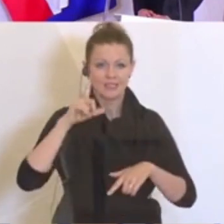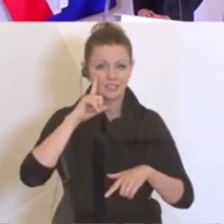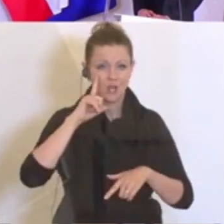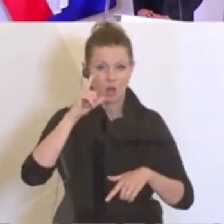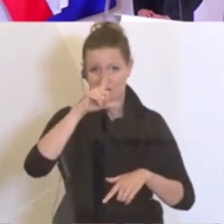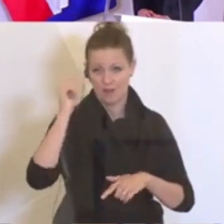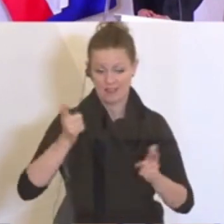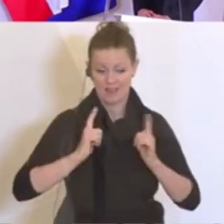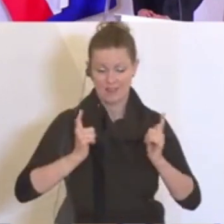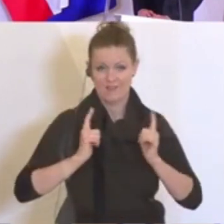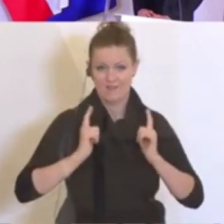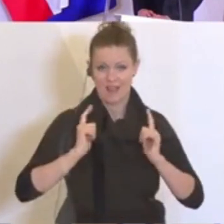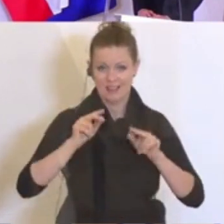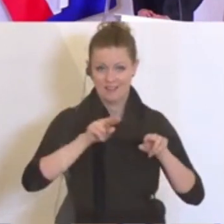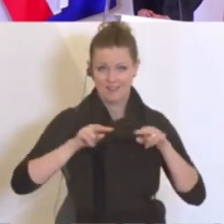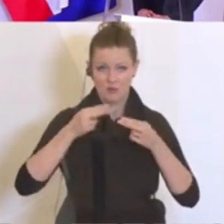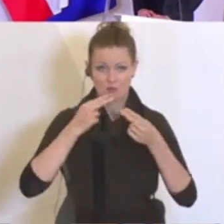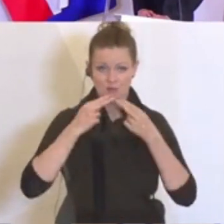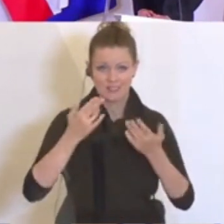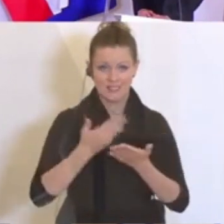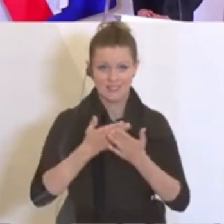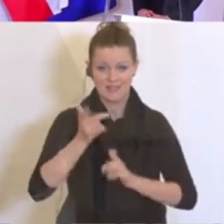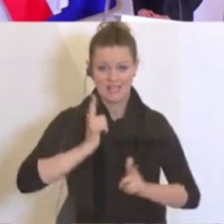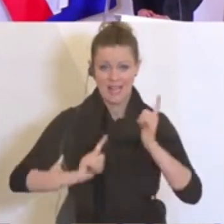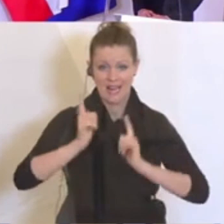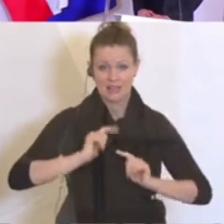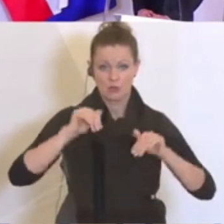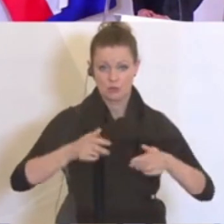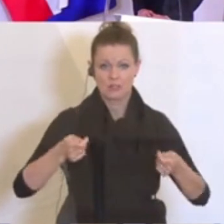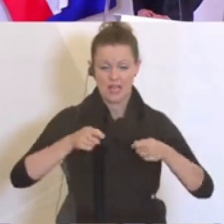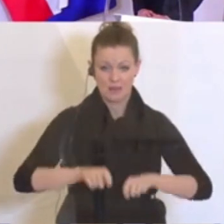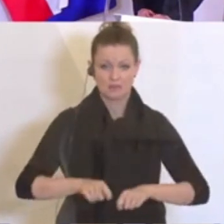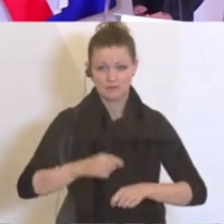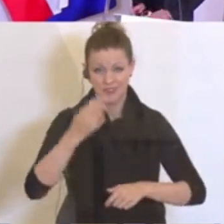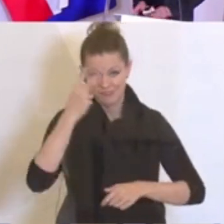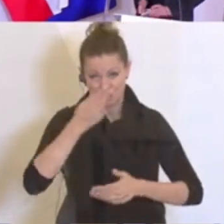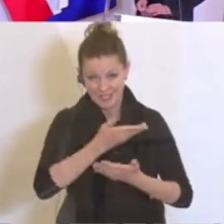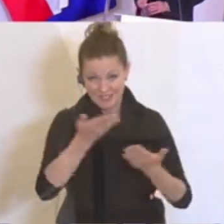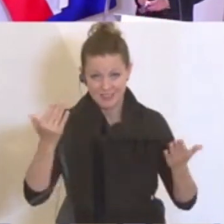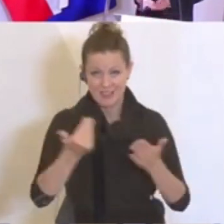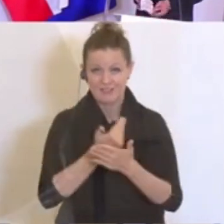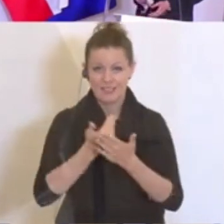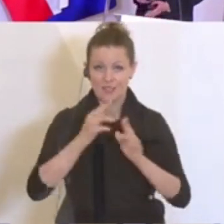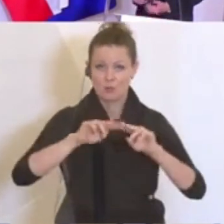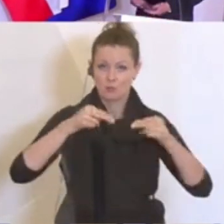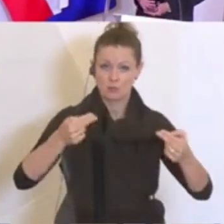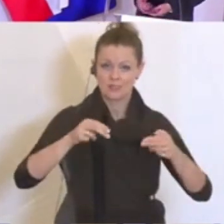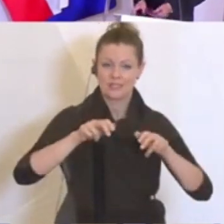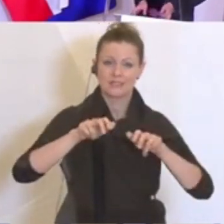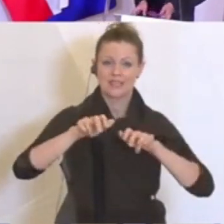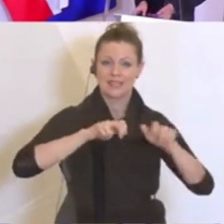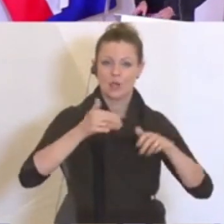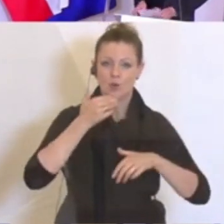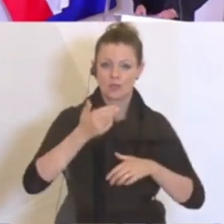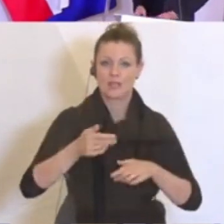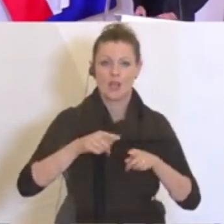Bundeskanzler und auf den Herrn Vizekanzler. Wir müssen daher jetzt leider schon zum Schluss kommen. Bitte um Ihr Verständnis. Danke den Vertretern der Bundesregierung und Ihnen. Danke